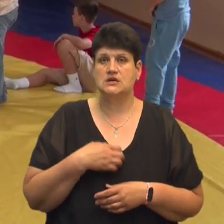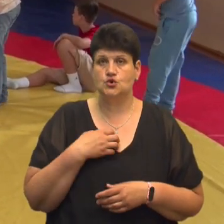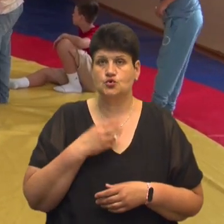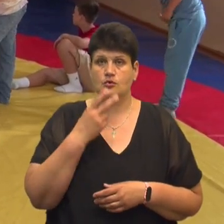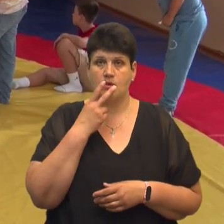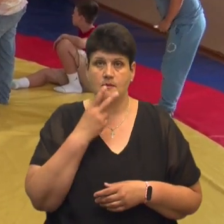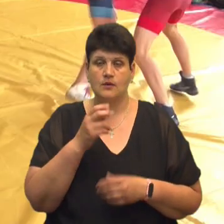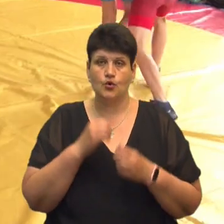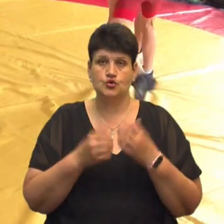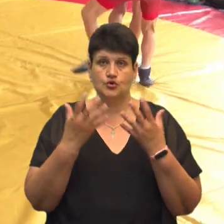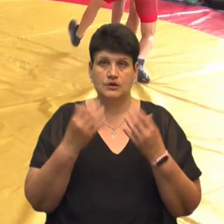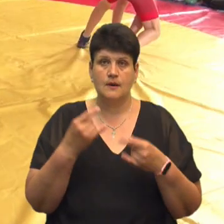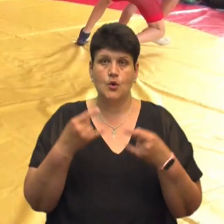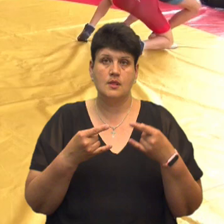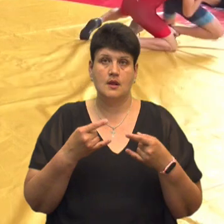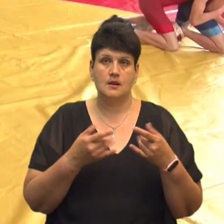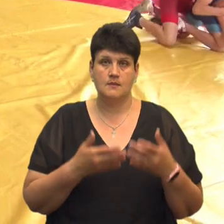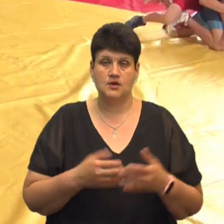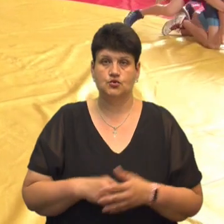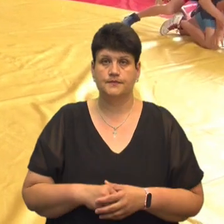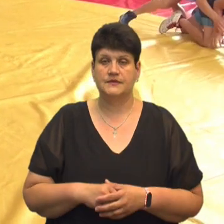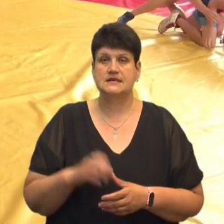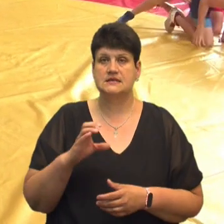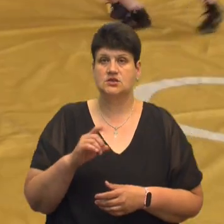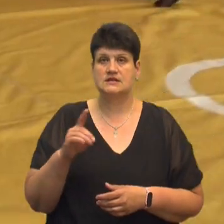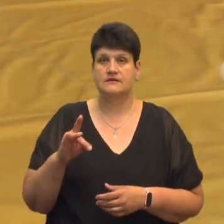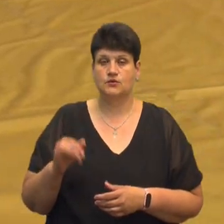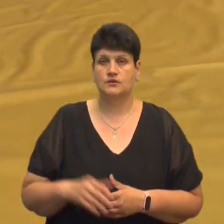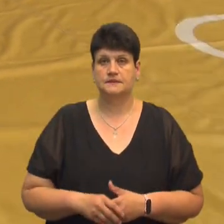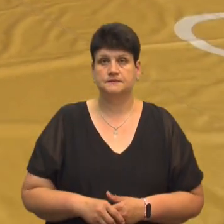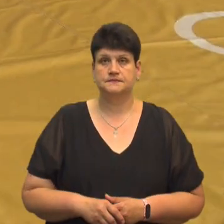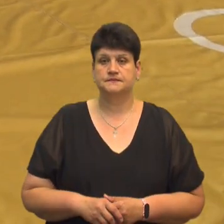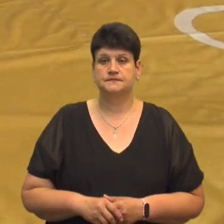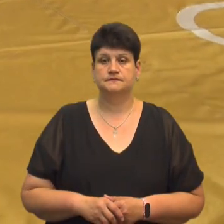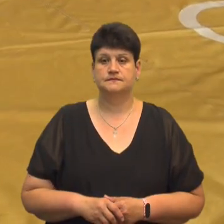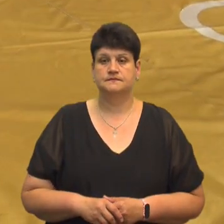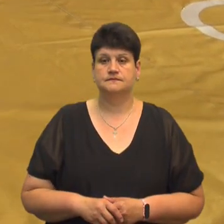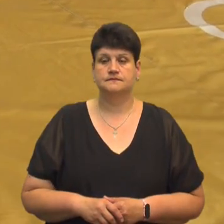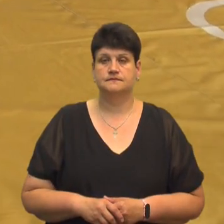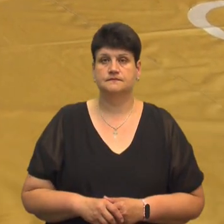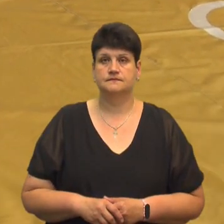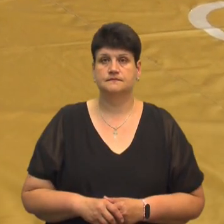бачимо щодня по телебаченню. Сніжана Заверуха, Василь Панчук, Суспільне новини Тернопіль.